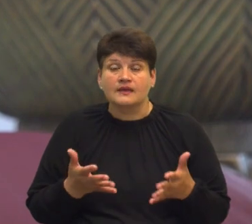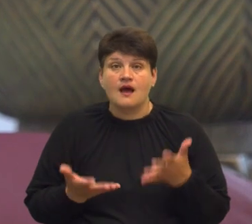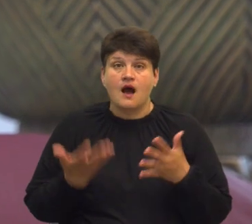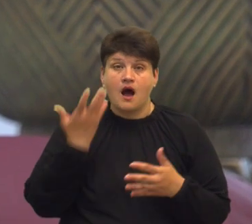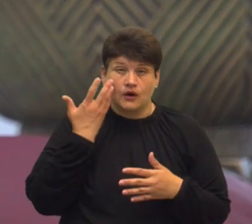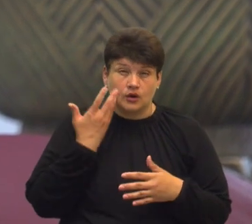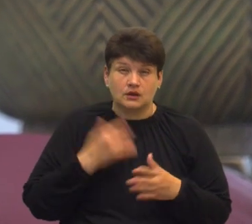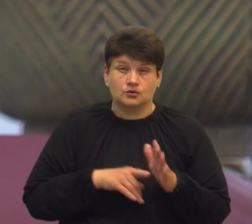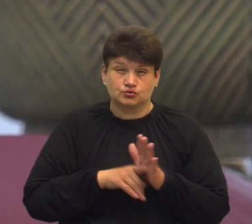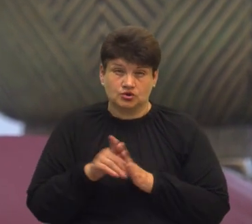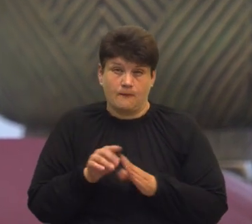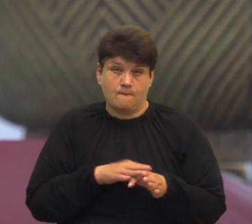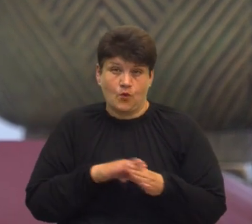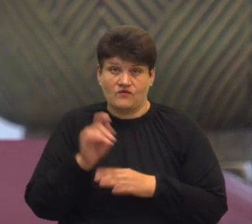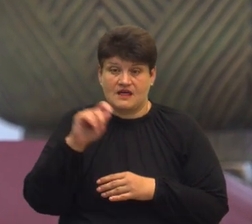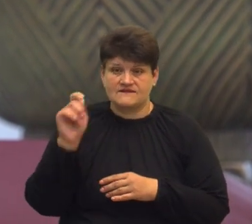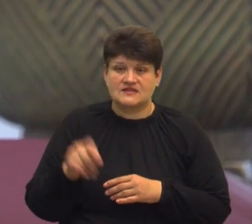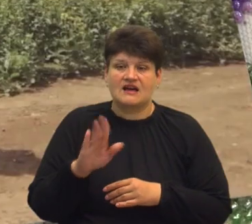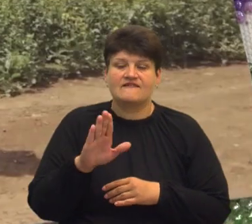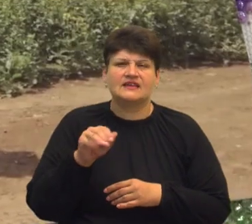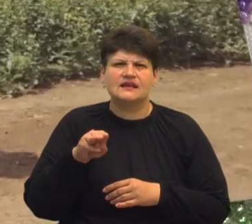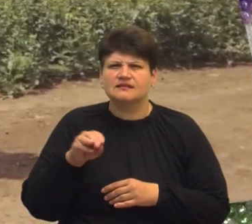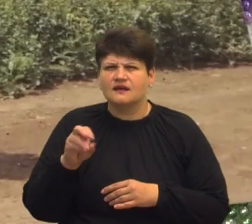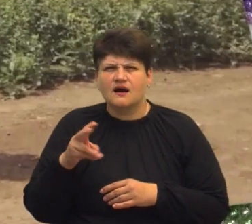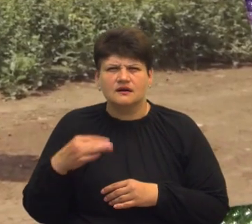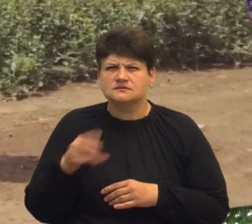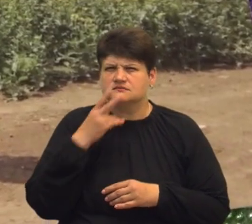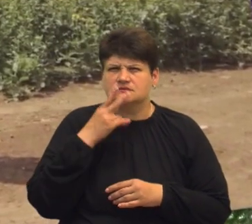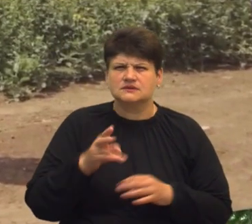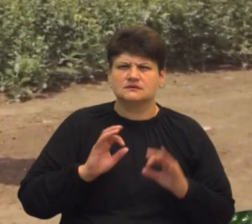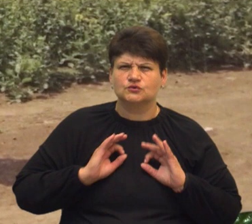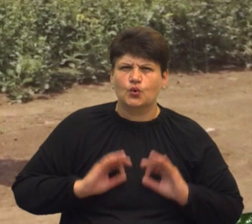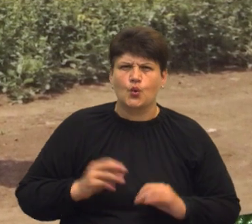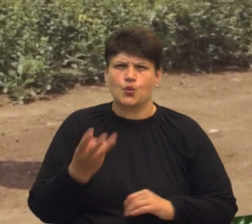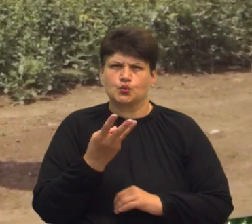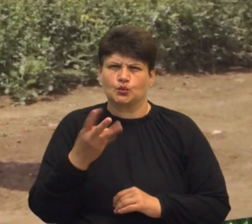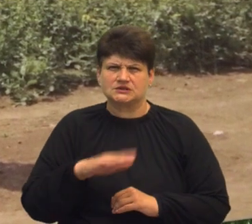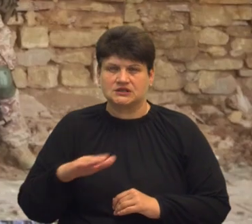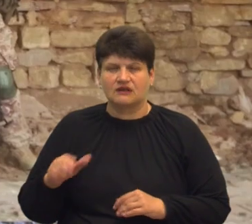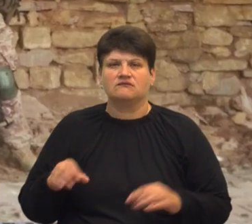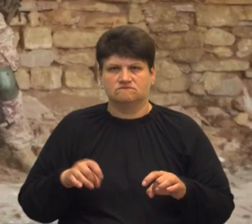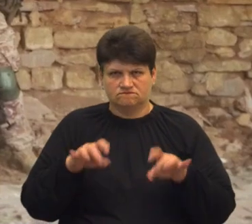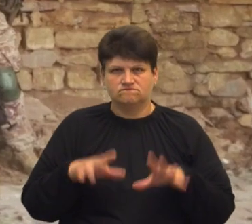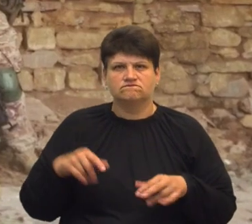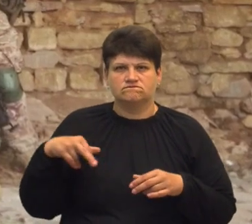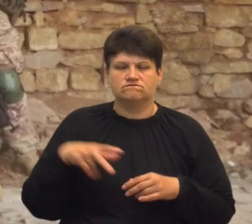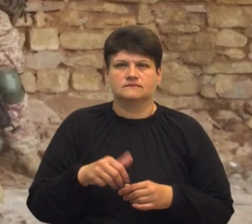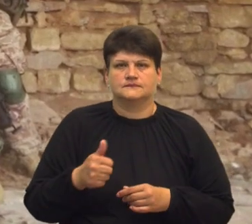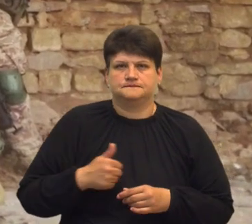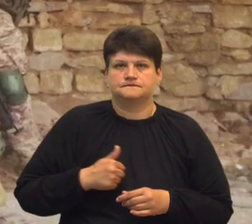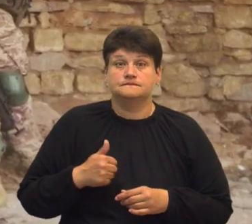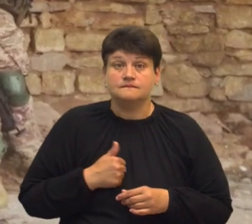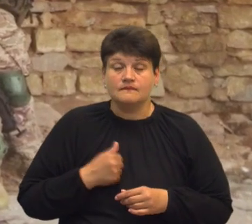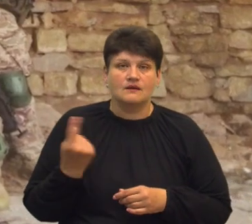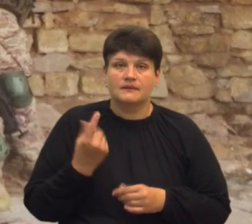розпочалася повномасштабна війна, Віталій, незважаючи на прокурорську бронь і трьох дітей, вирішив долучитися до Збройних сил України. У перші дні